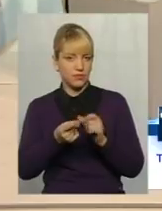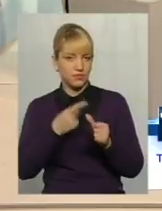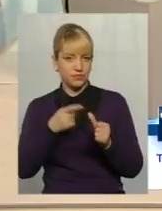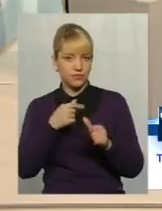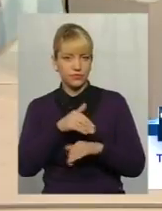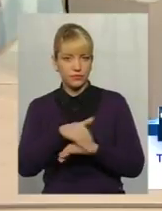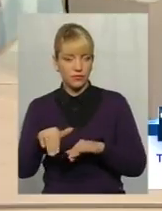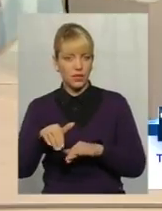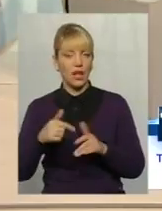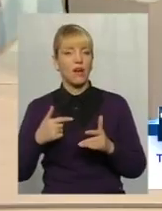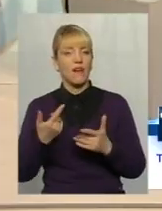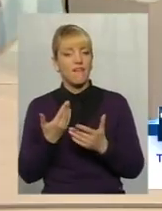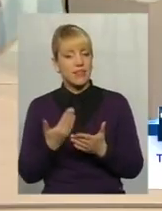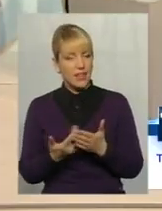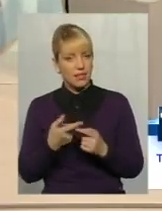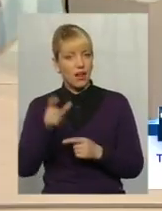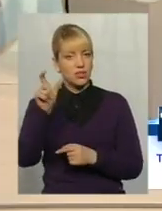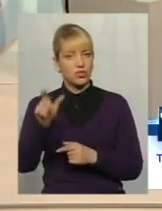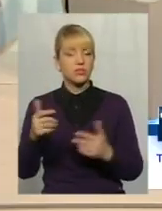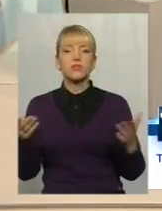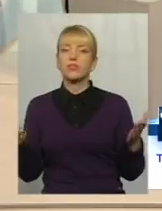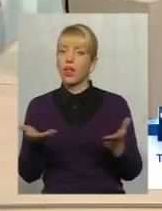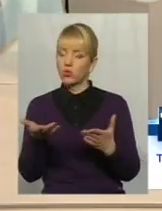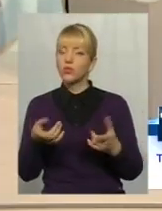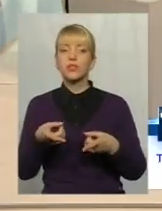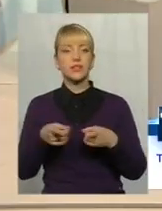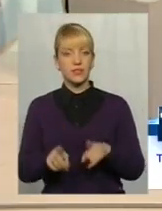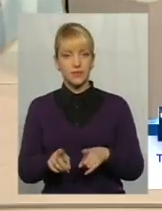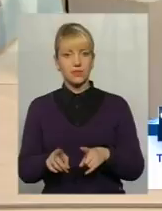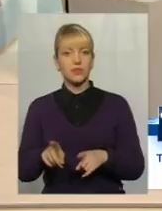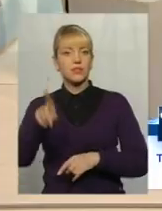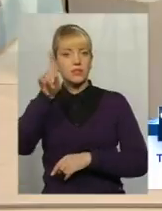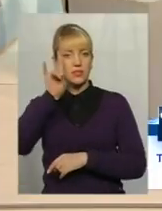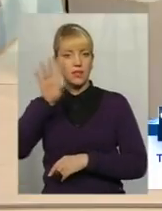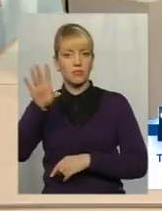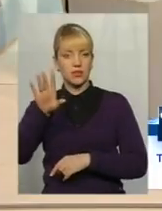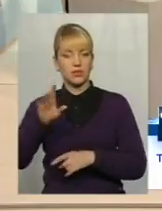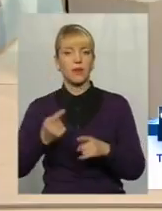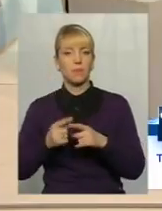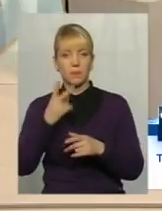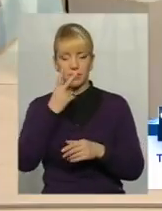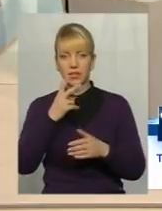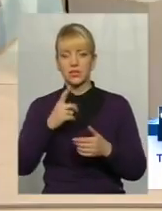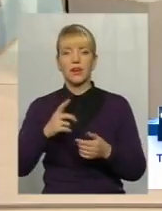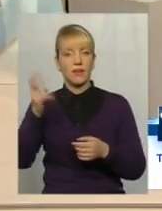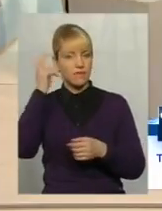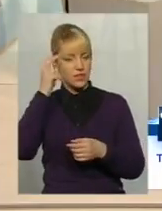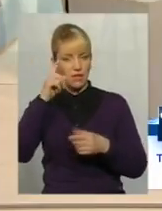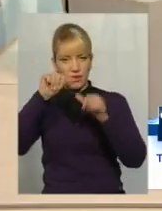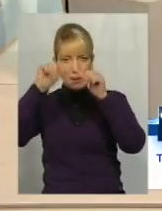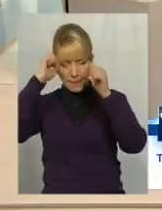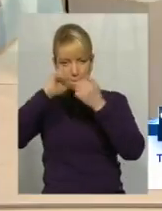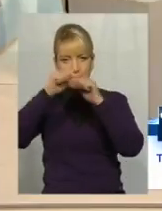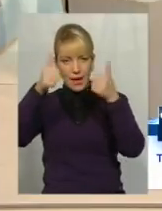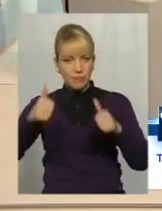Відповідь, людина, яка дійсно знаменита. Смоті, в Києві пам'ятник йому не сноситься. Він стоїть